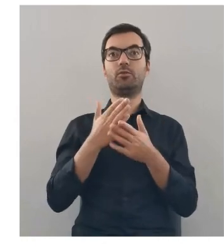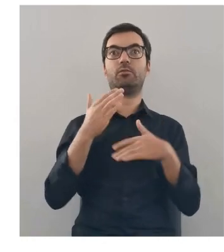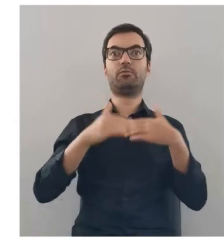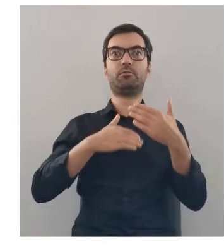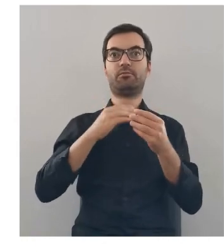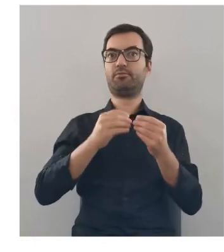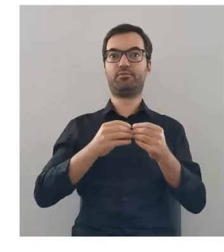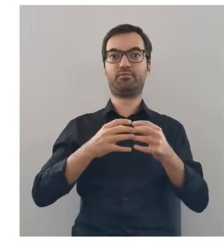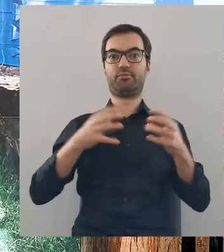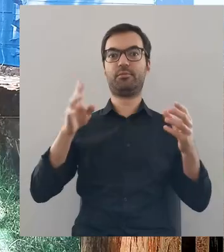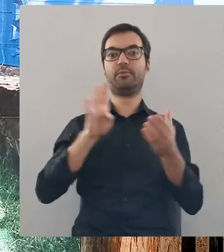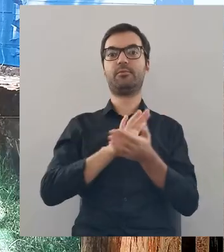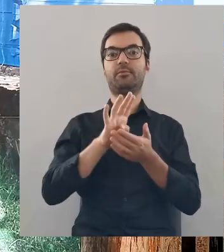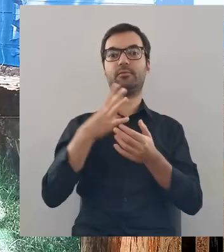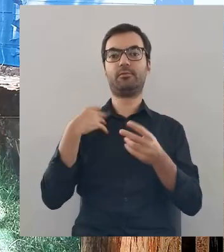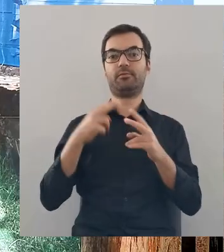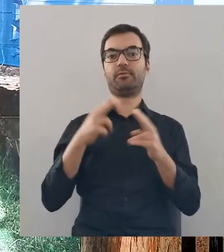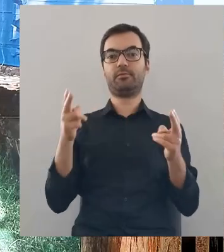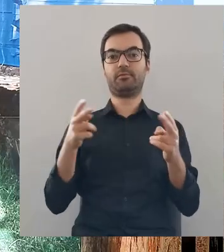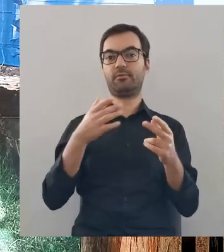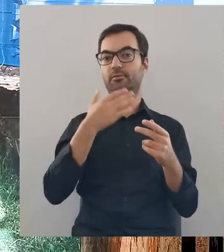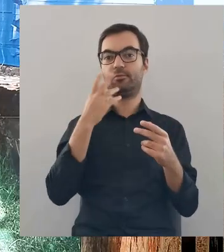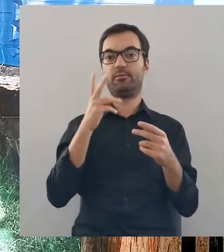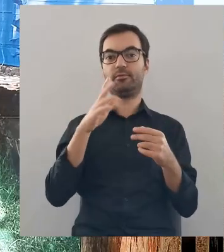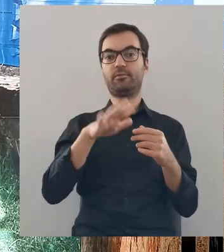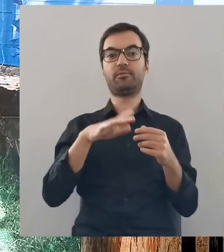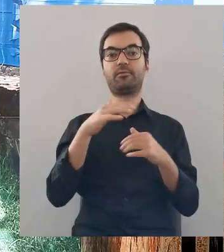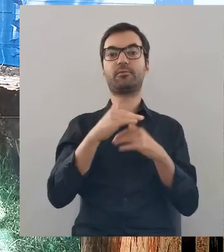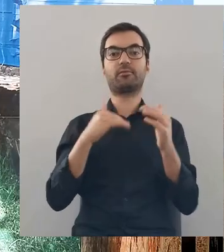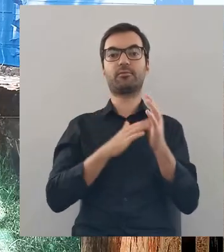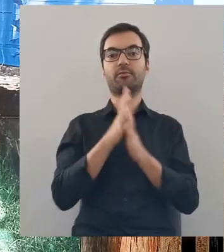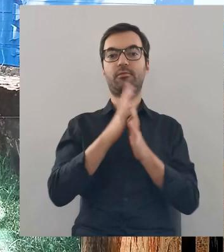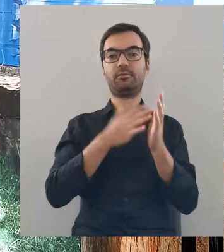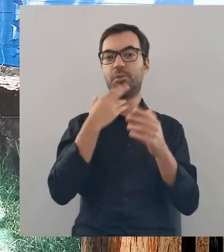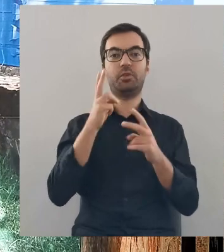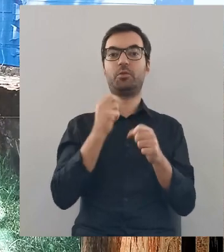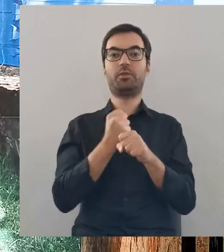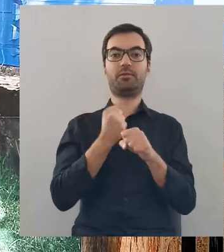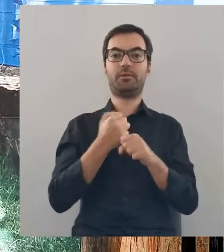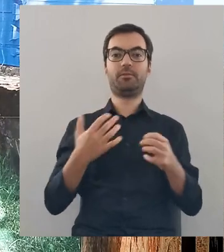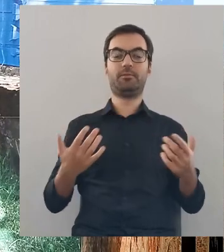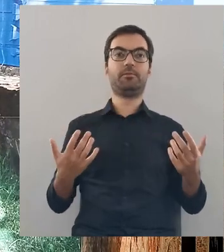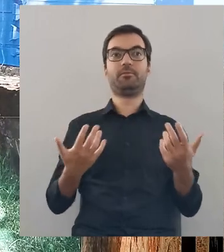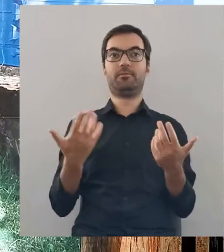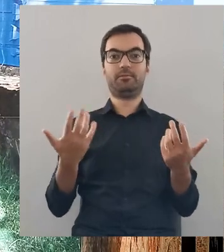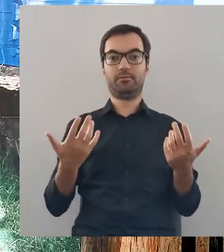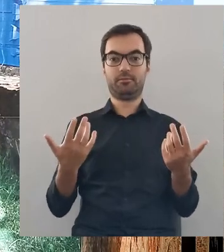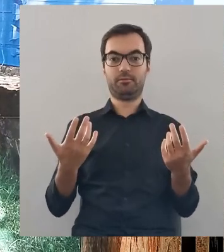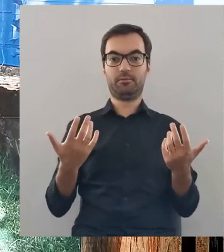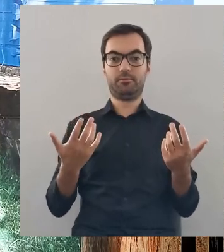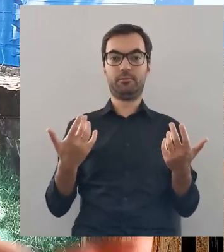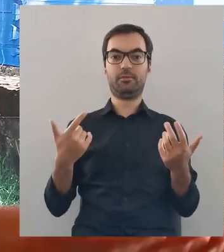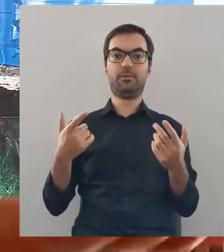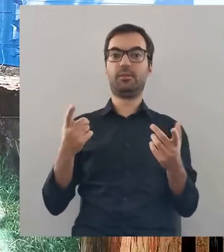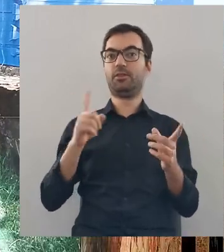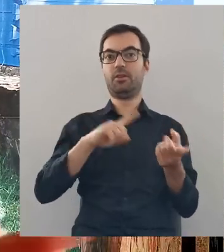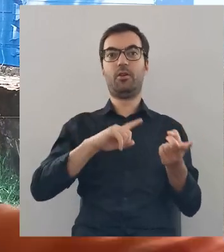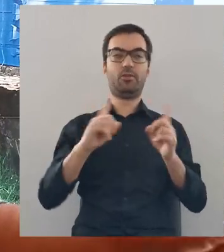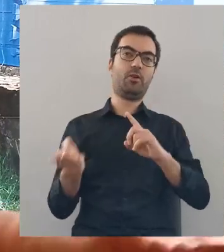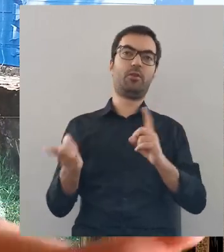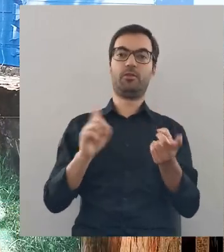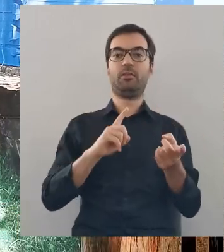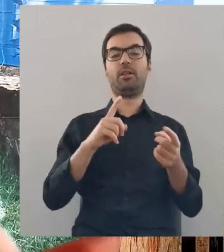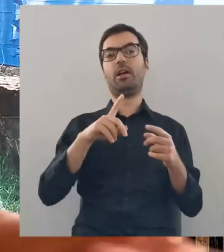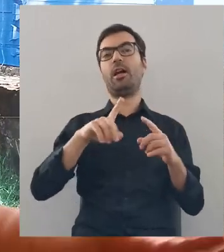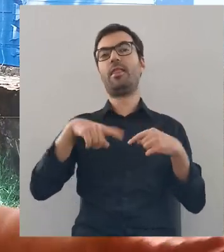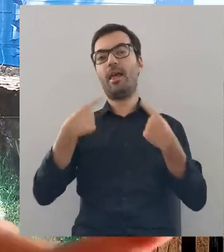tego etapu, że w XIV wieku właściwie to nie miał kto na Podlasiu pracować. Bo po prostu wte